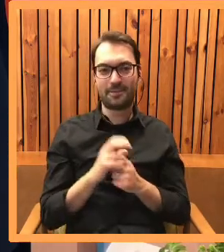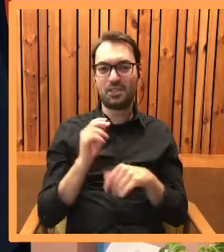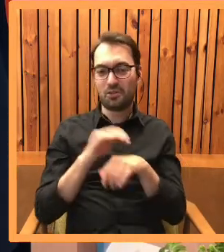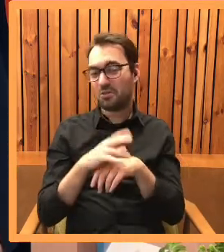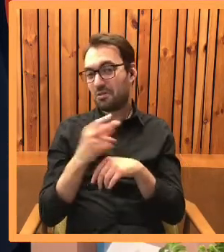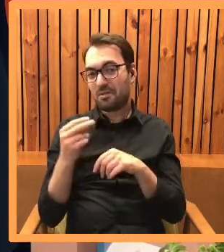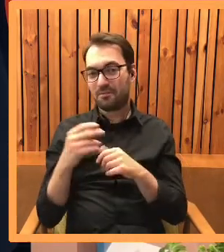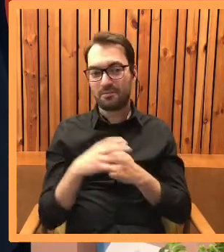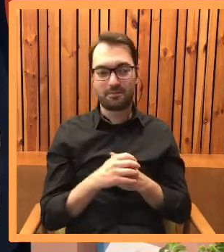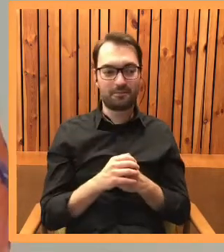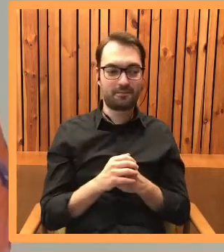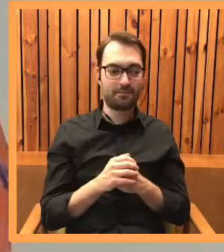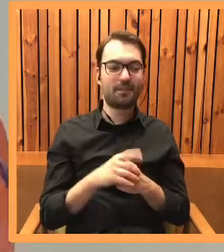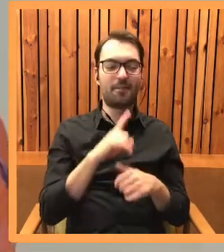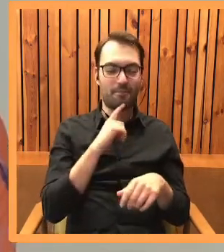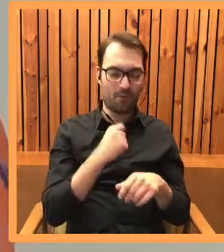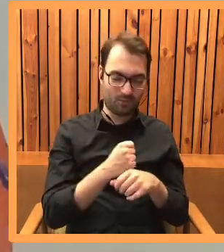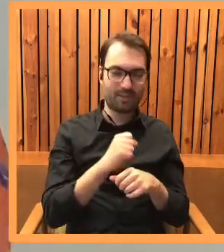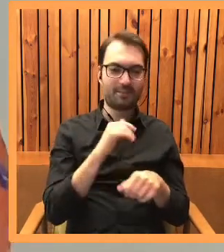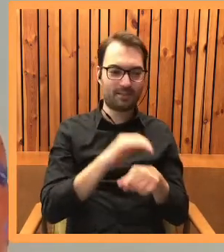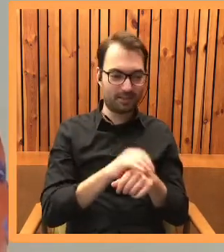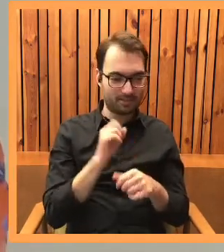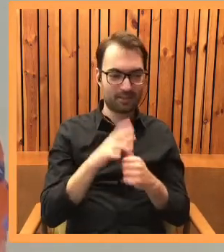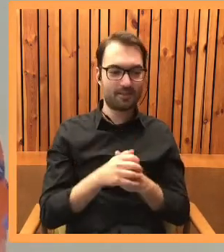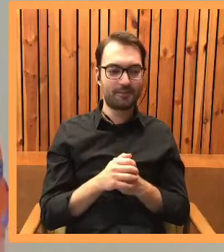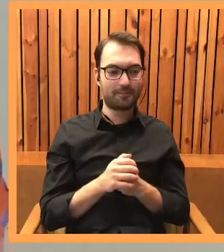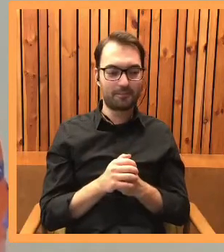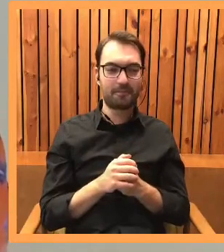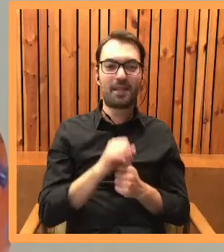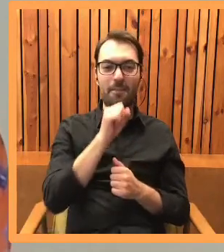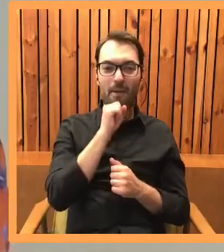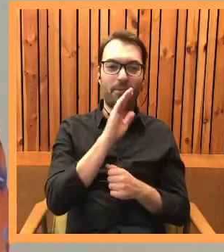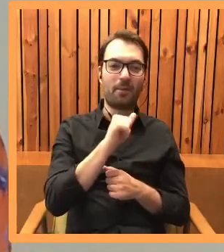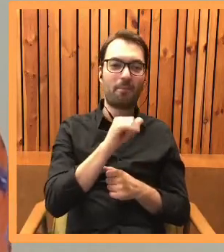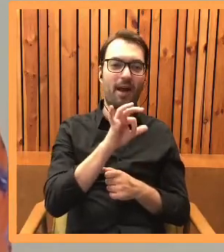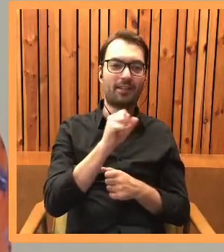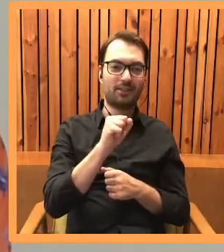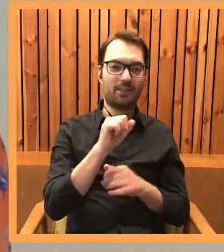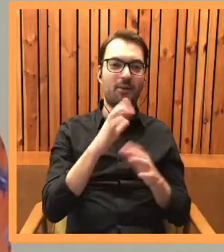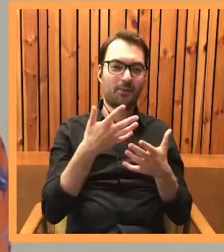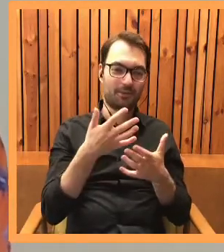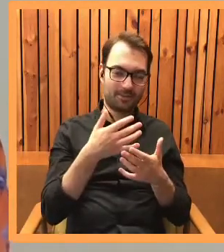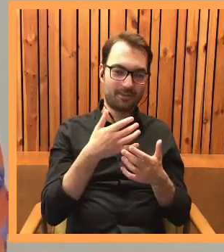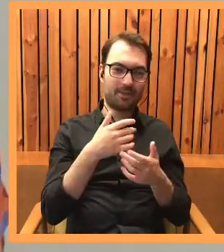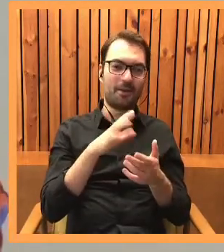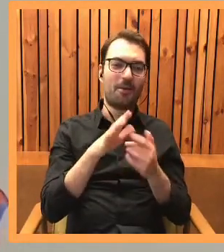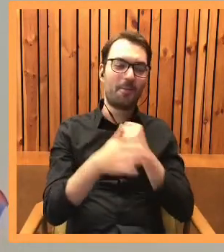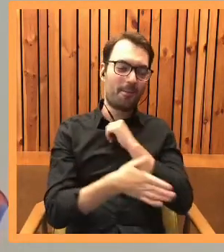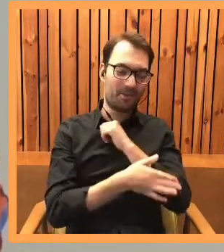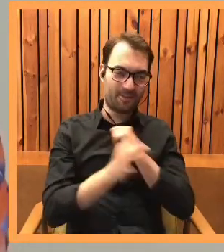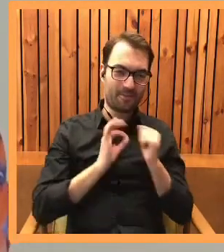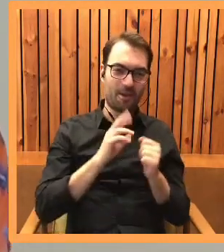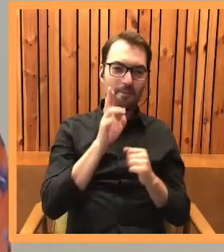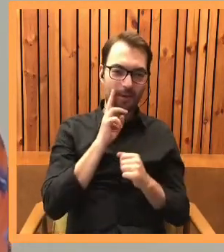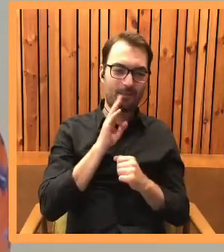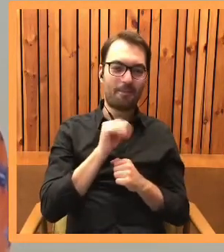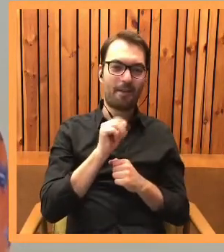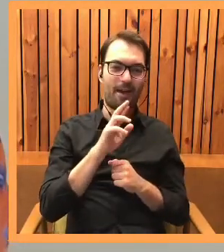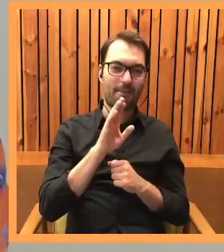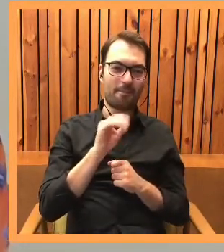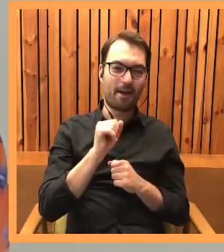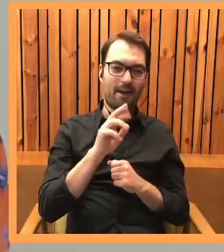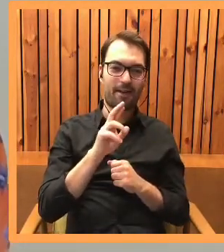potwierdź. Potwierdzam, potwierdzam. Babcia Basia jest opisana na podstawie mojej mamy, Barbary.